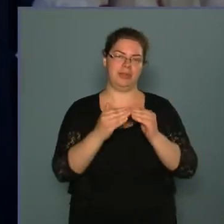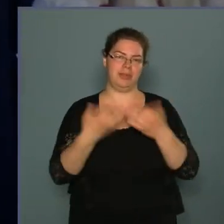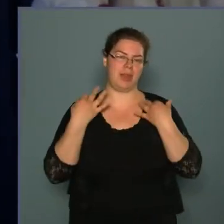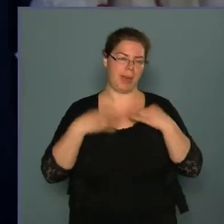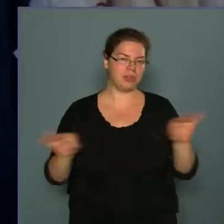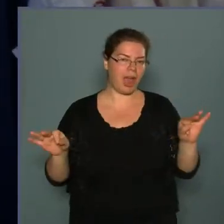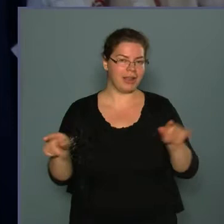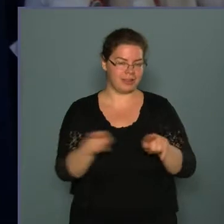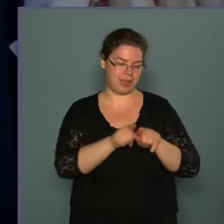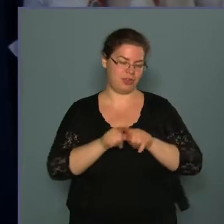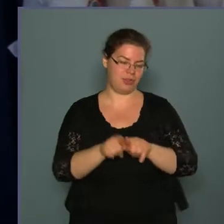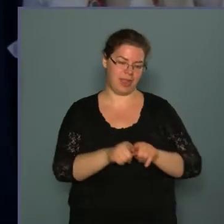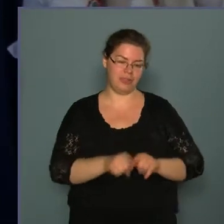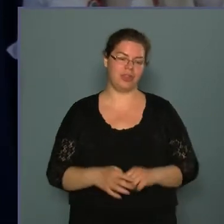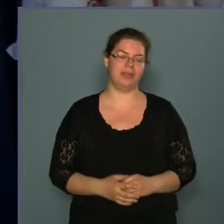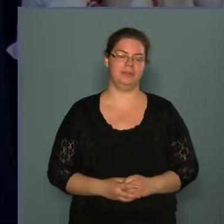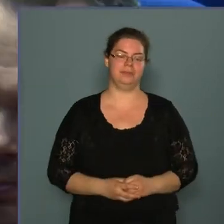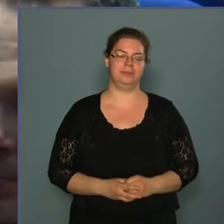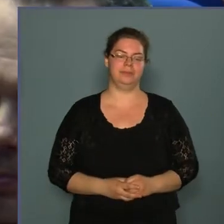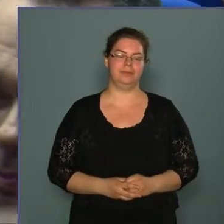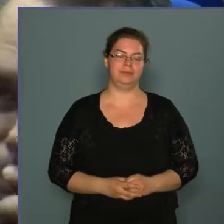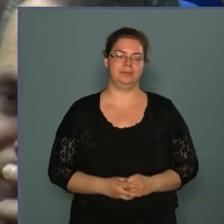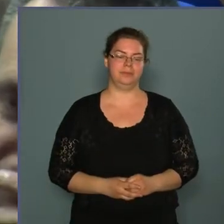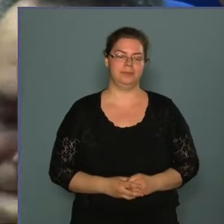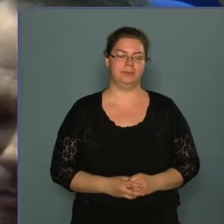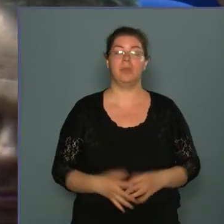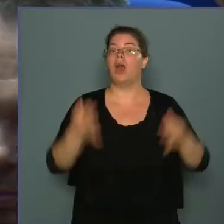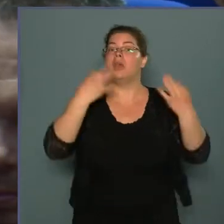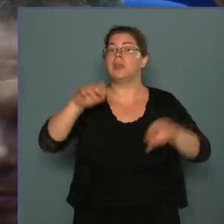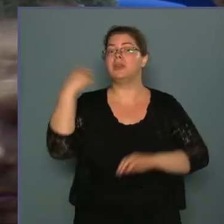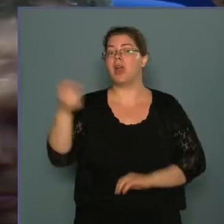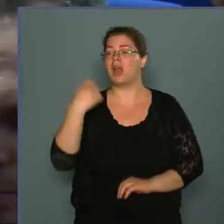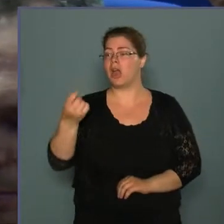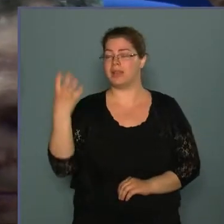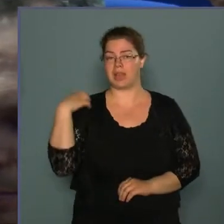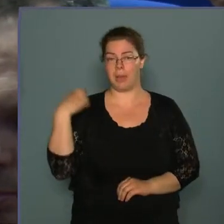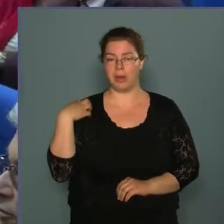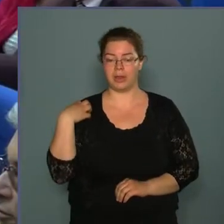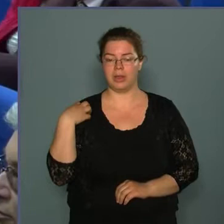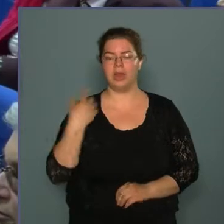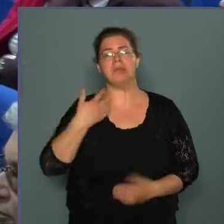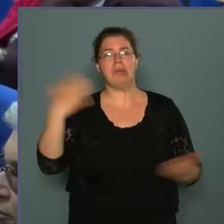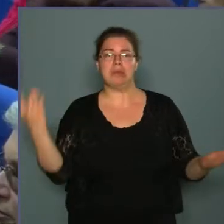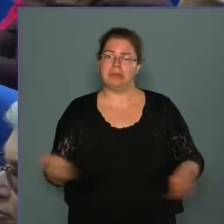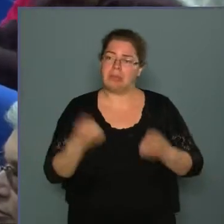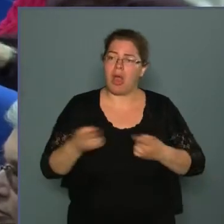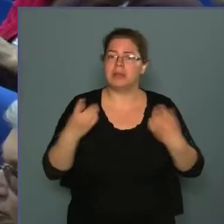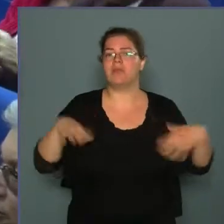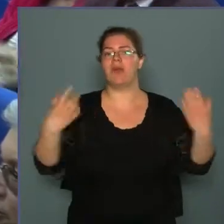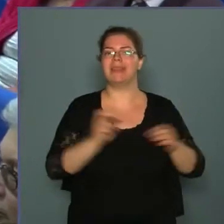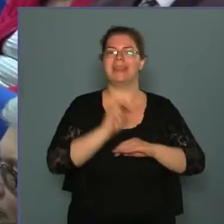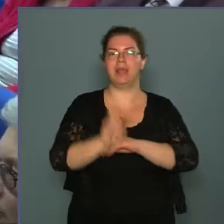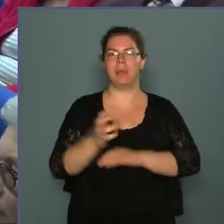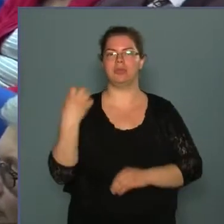Egyenlőség, szabadság! Testvériség! A szabadságharc tábornokai nagy részt aktív, vagy kilépett